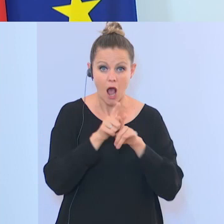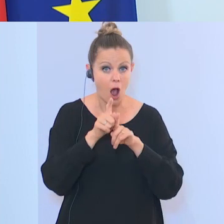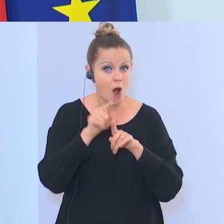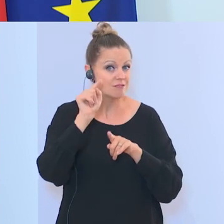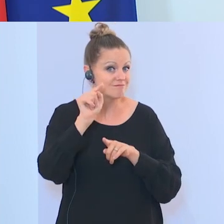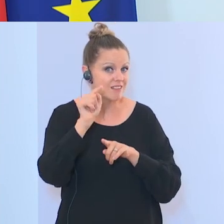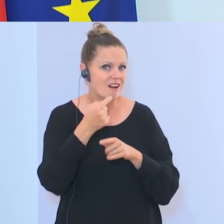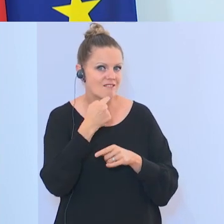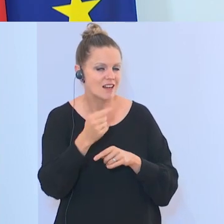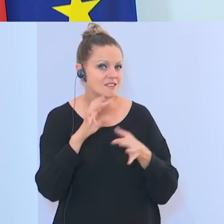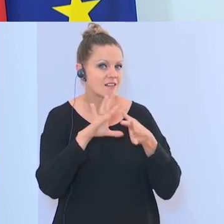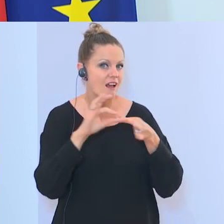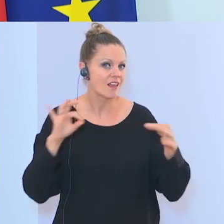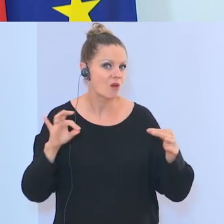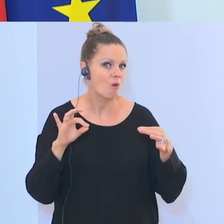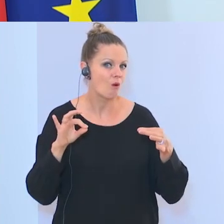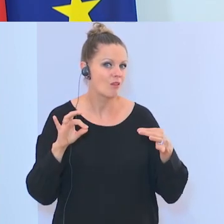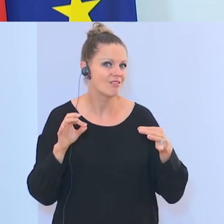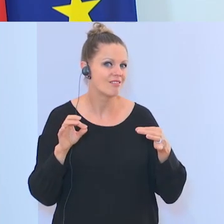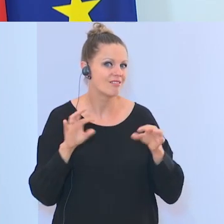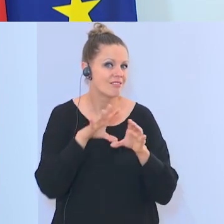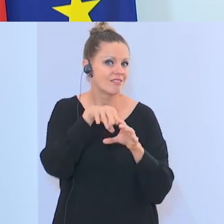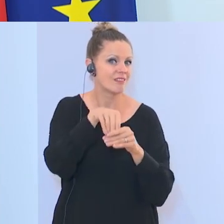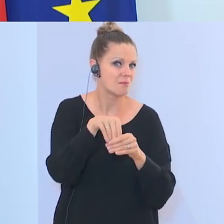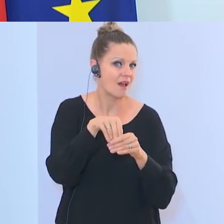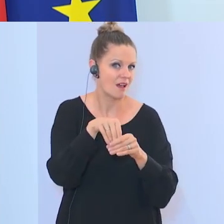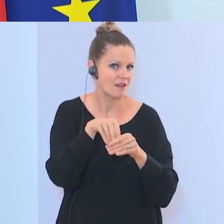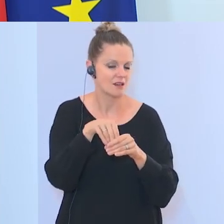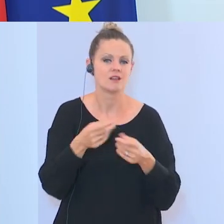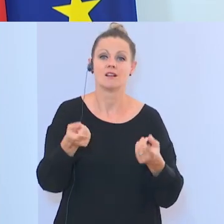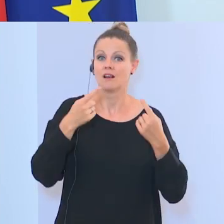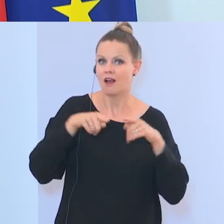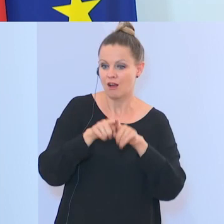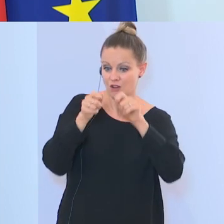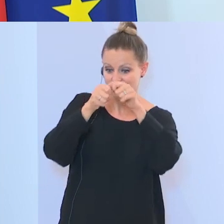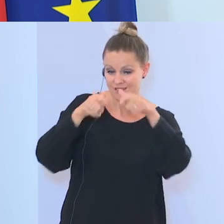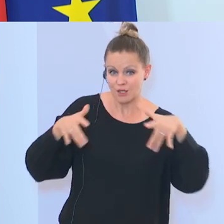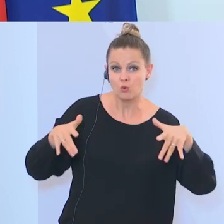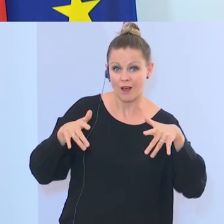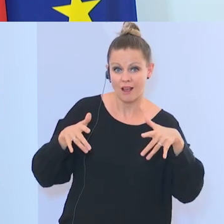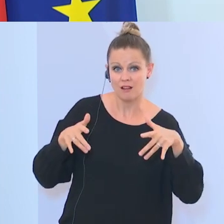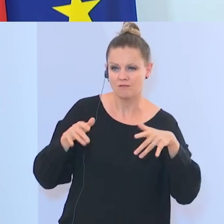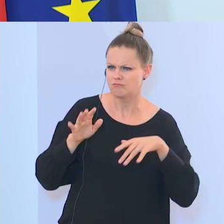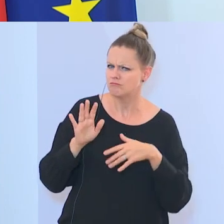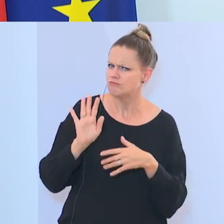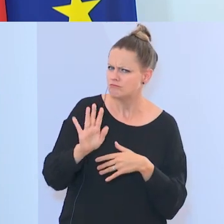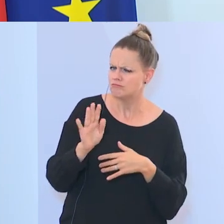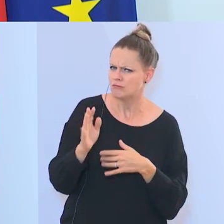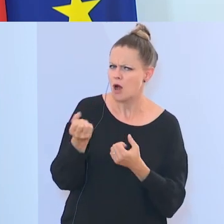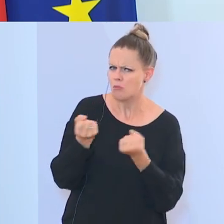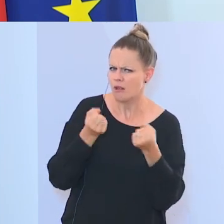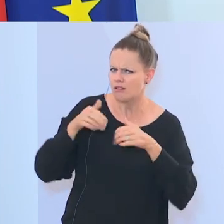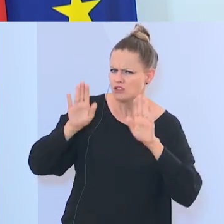Unterfütterungen, wie unterfüttern sie das alles theologisch, das ist nur eine Dimension. Die andere ist die strukturelle Dimension, welche Strukturen hat der politische